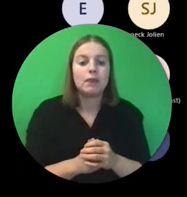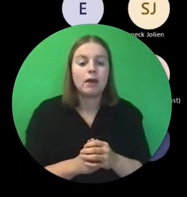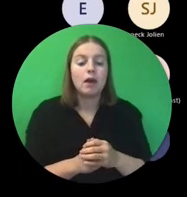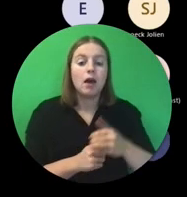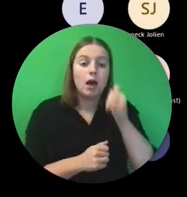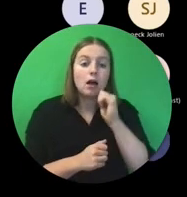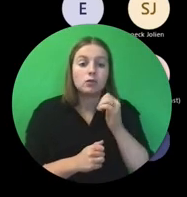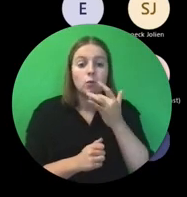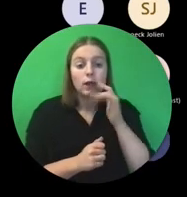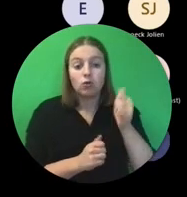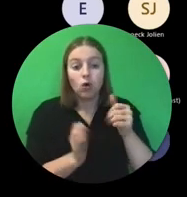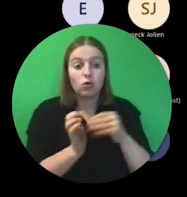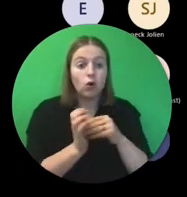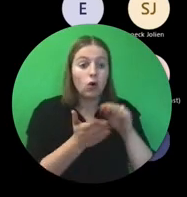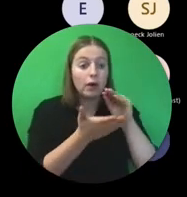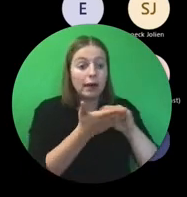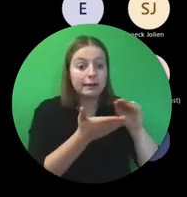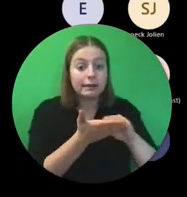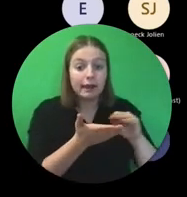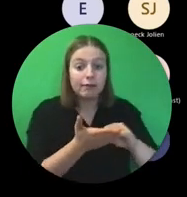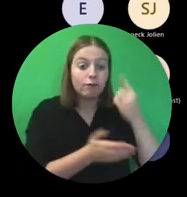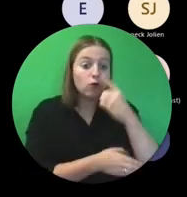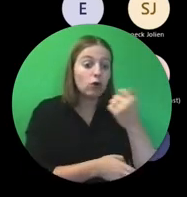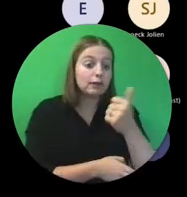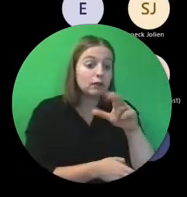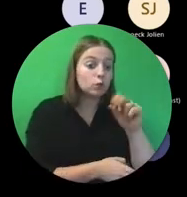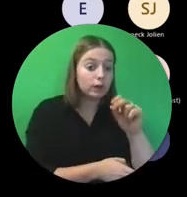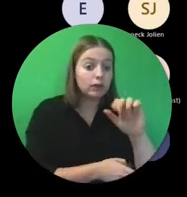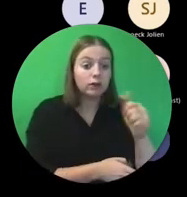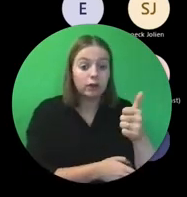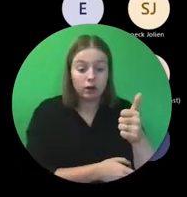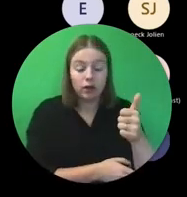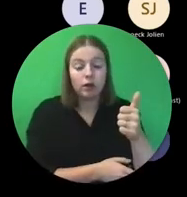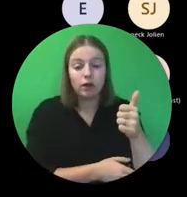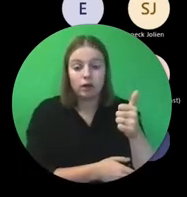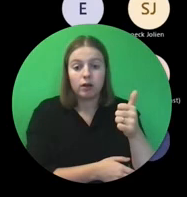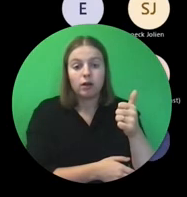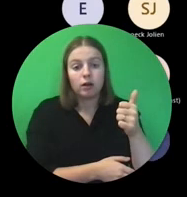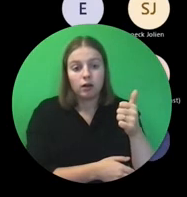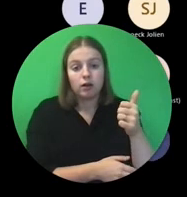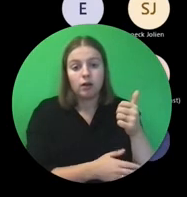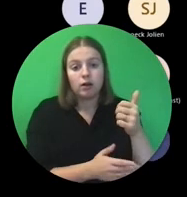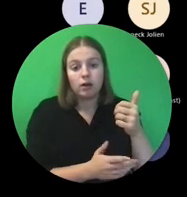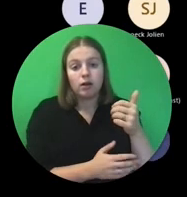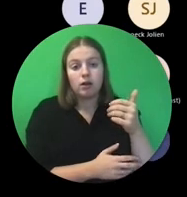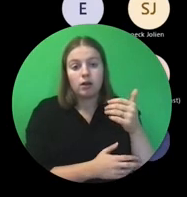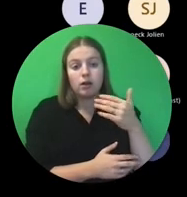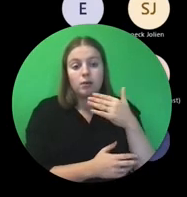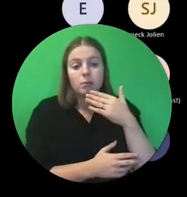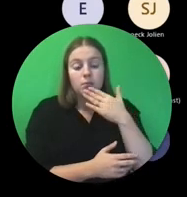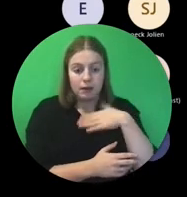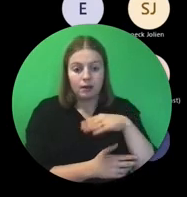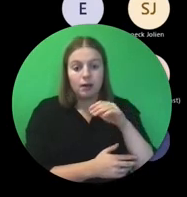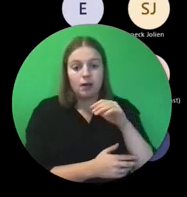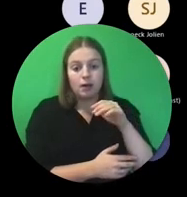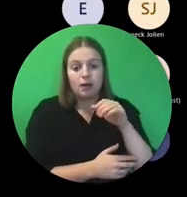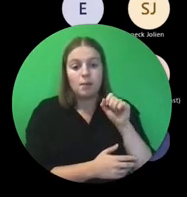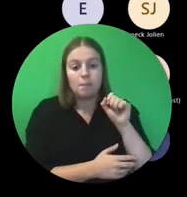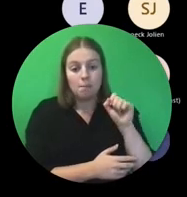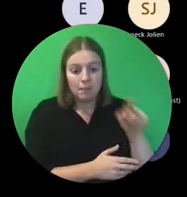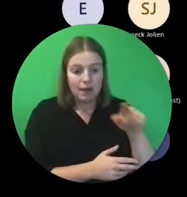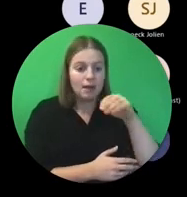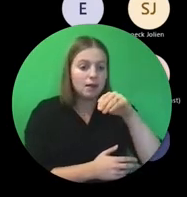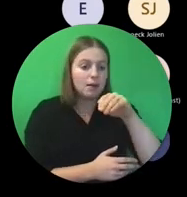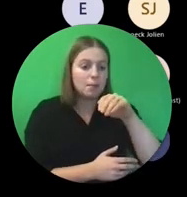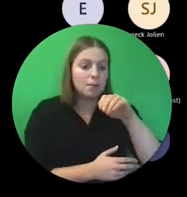inschrijven, toch nog voor de 26ste, dan ga je een mailtje sturen naar Melissa.